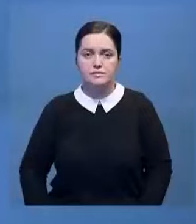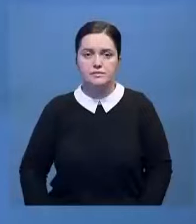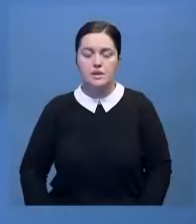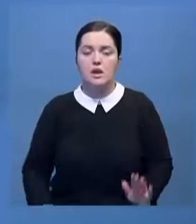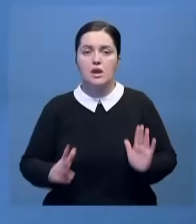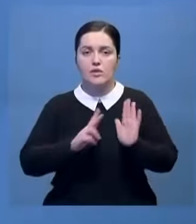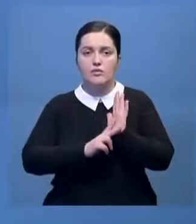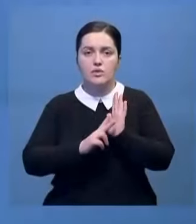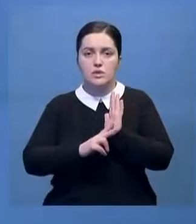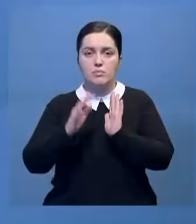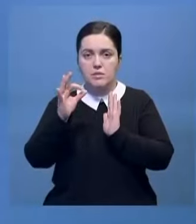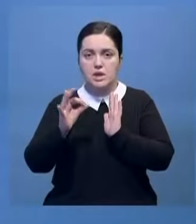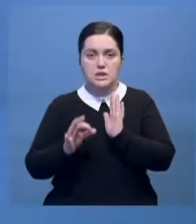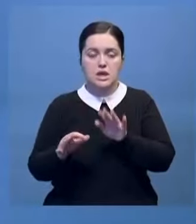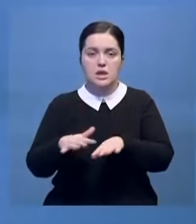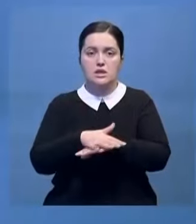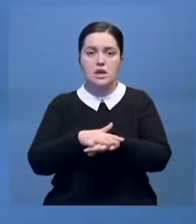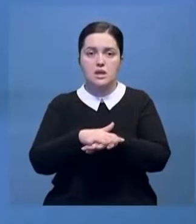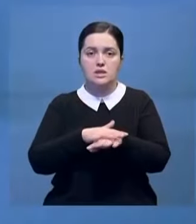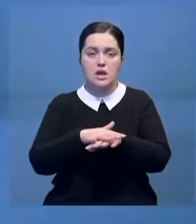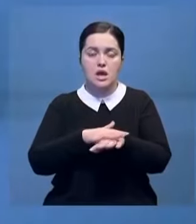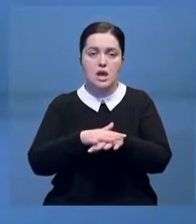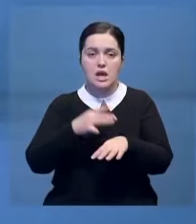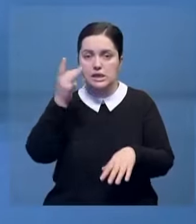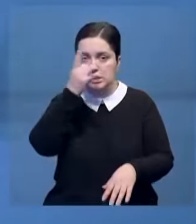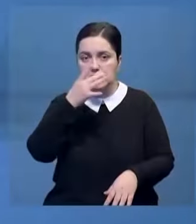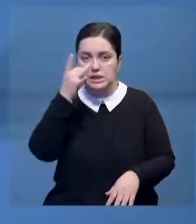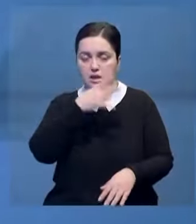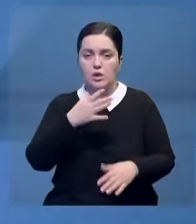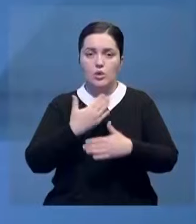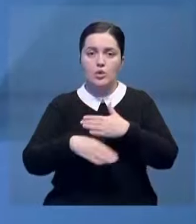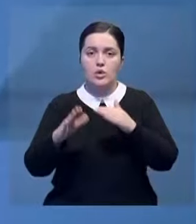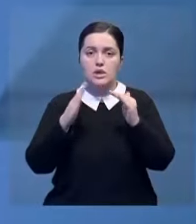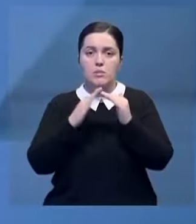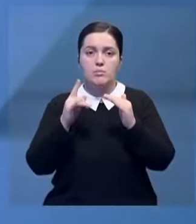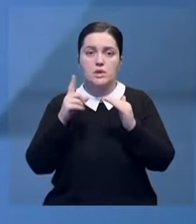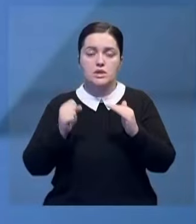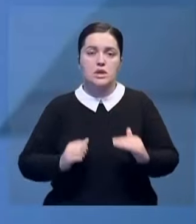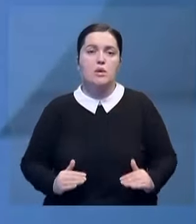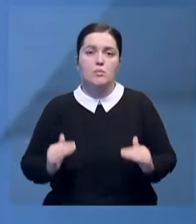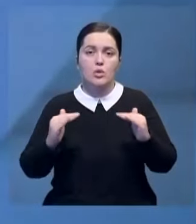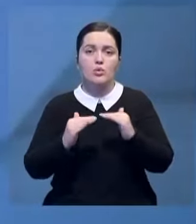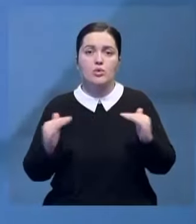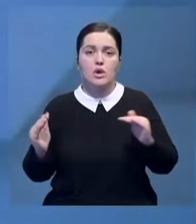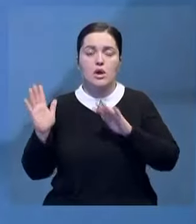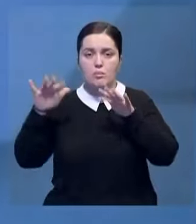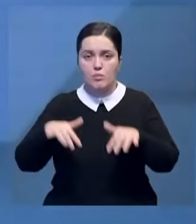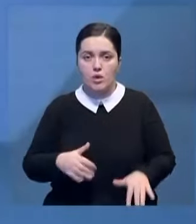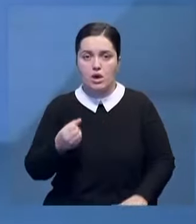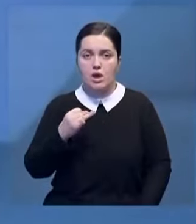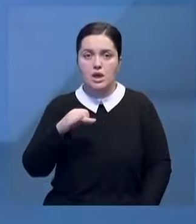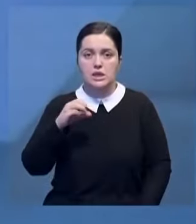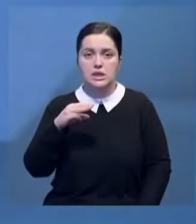80% населения прибрежного города в Нигерии покинули свои дома из-за повышения уровня моря. В Айетерра